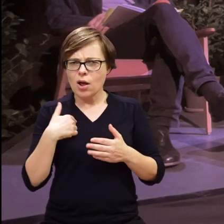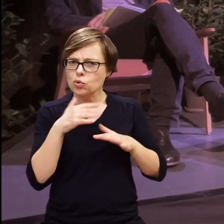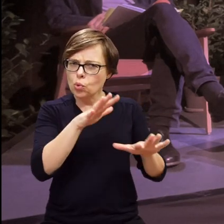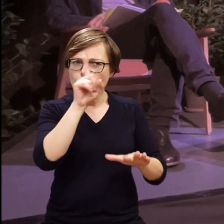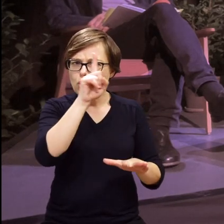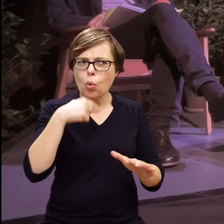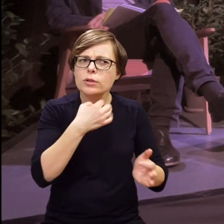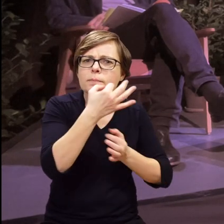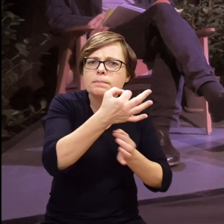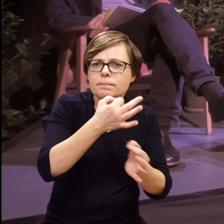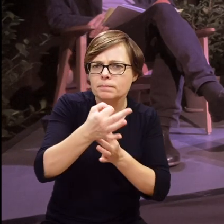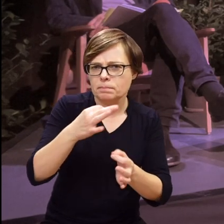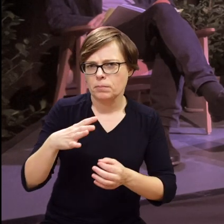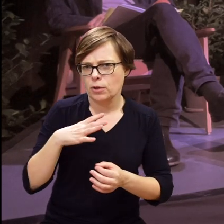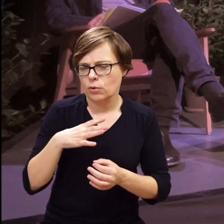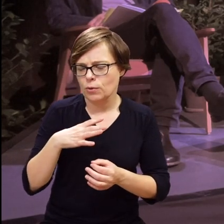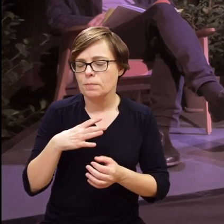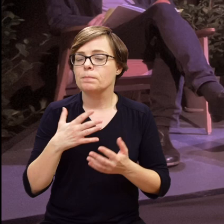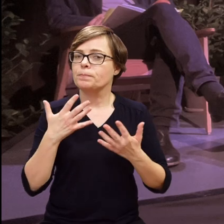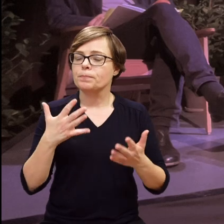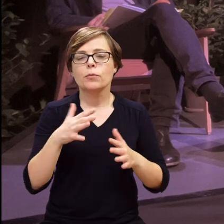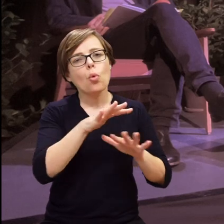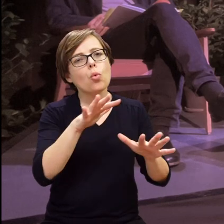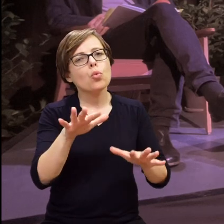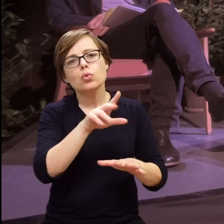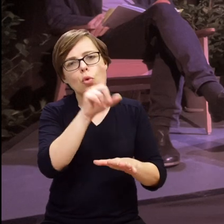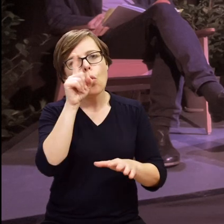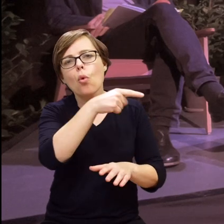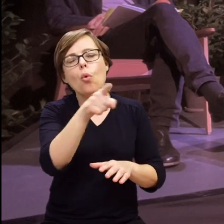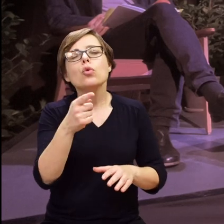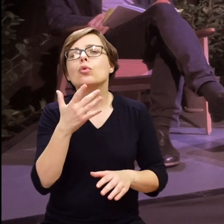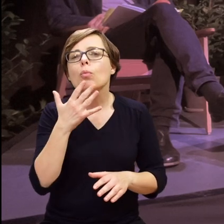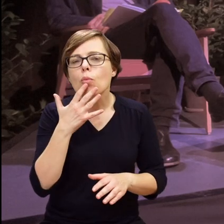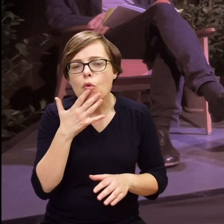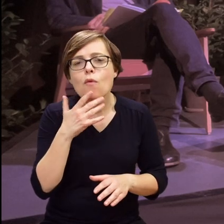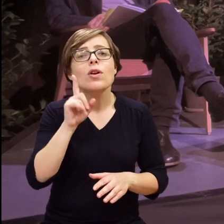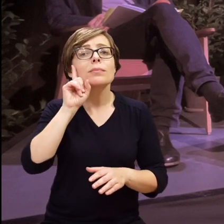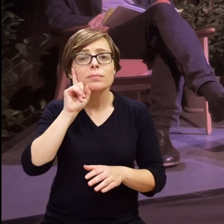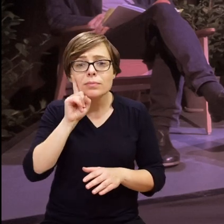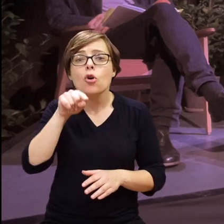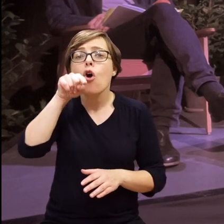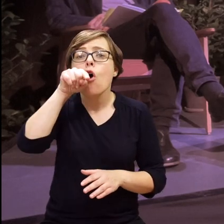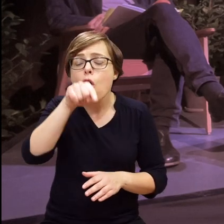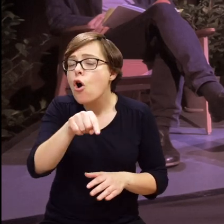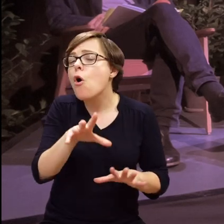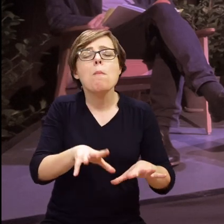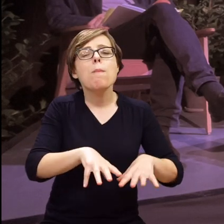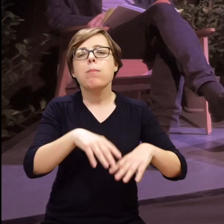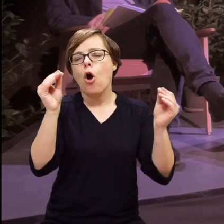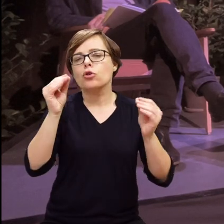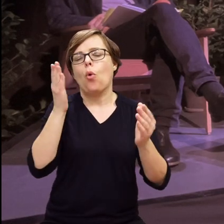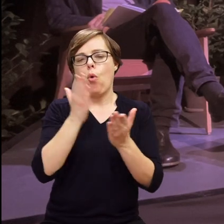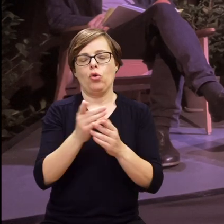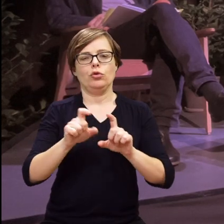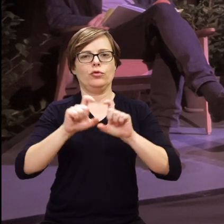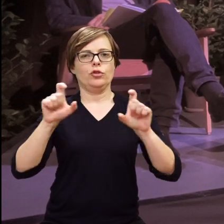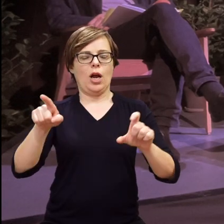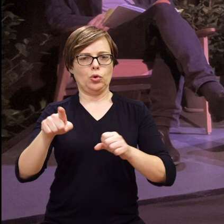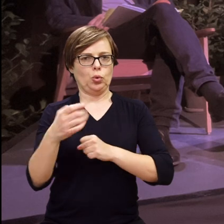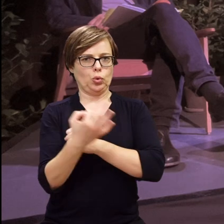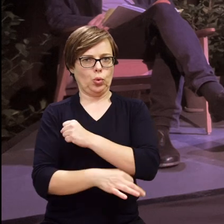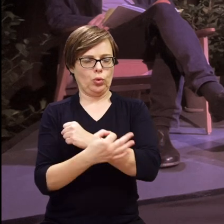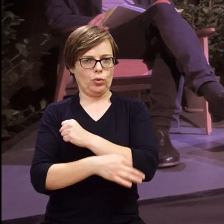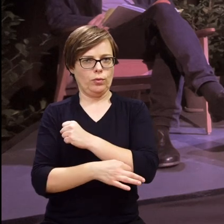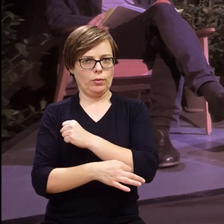Polsce i myślę, że bardzo wiele osób wskazuje na to, że to się właściwie zaczyna już w czasie